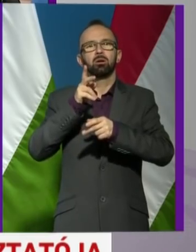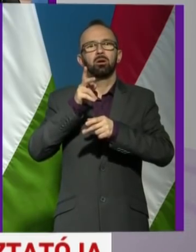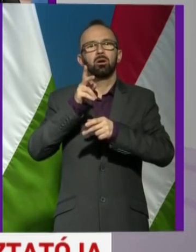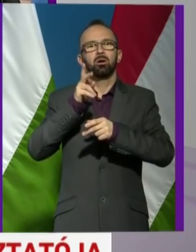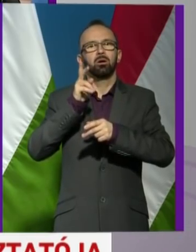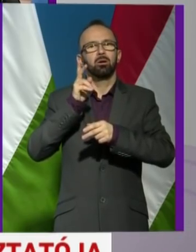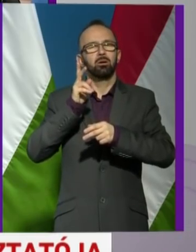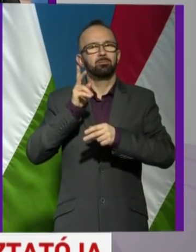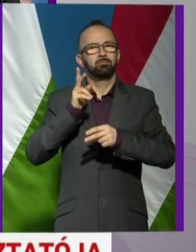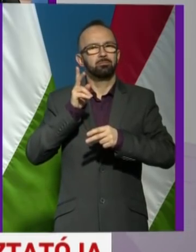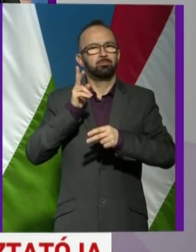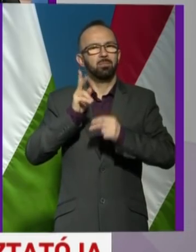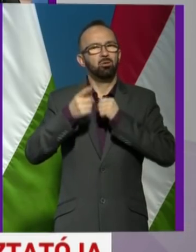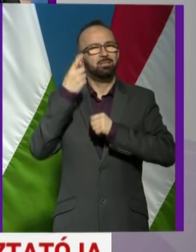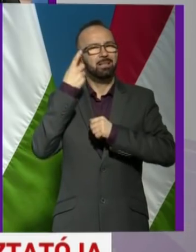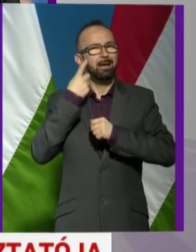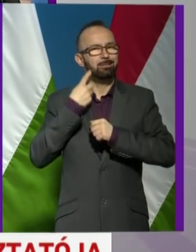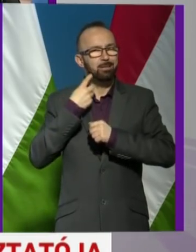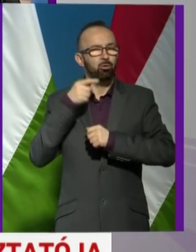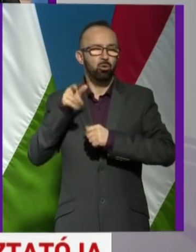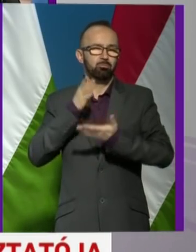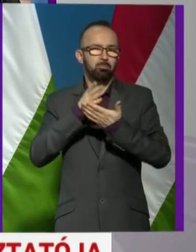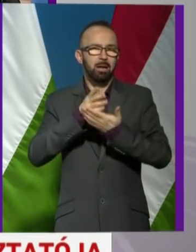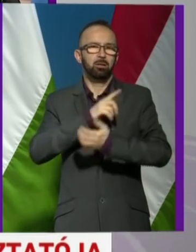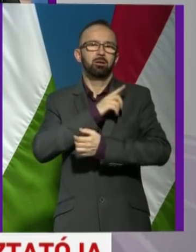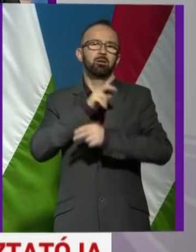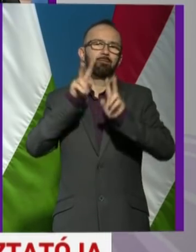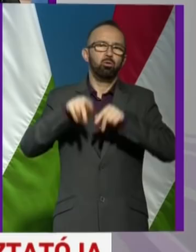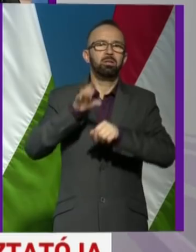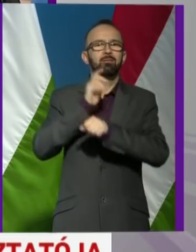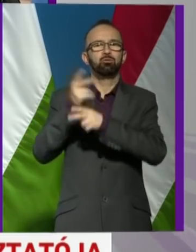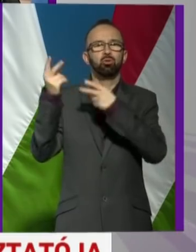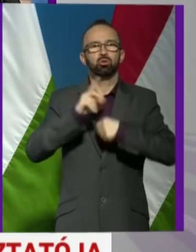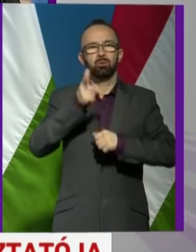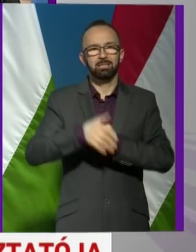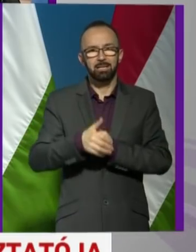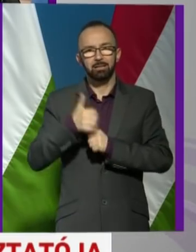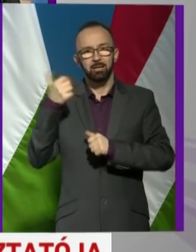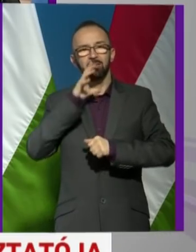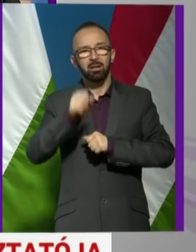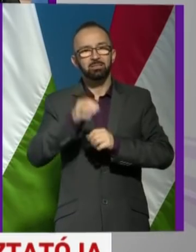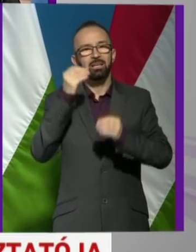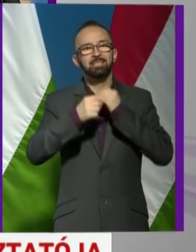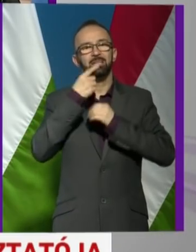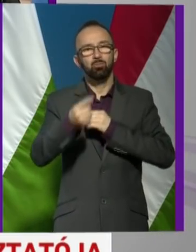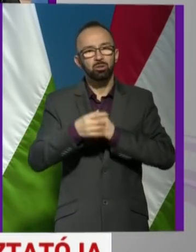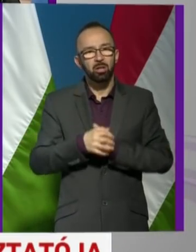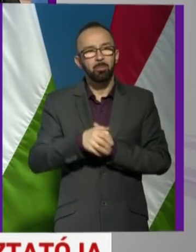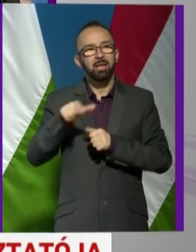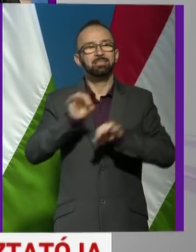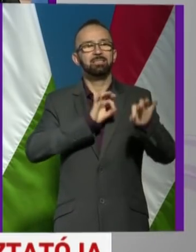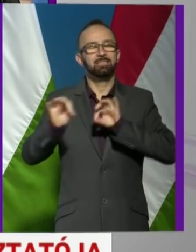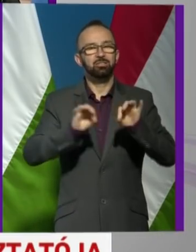az esélye annak, hogy potenciális vírus hordozók jutnak be az országba. Éppen ezért mondtam azt önöknek, hogy ezeknek az